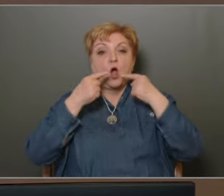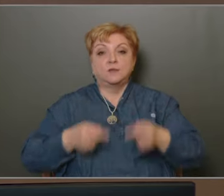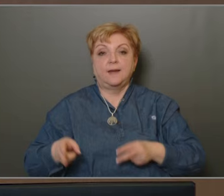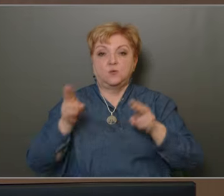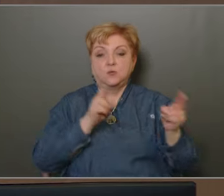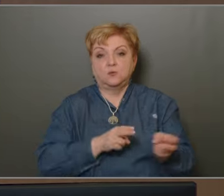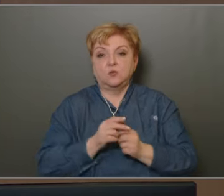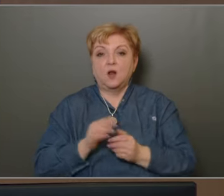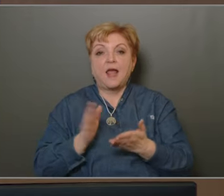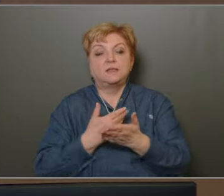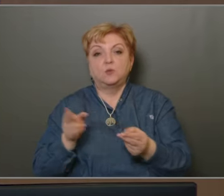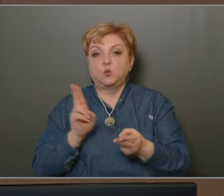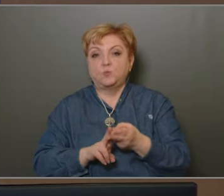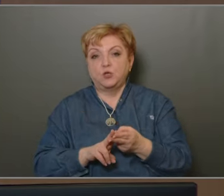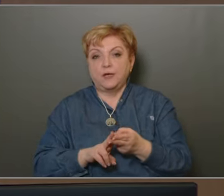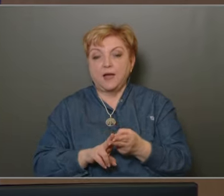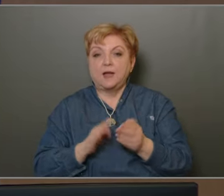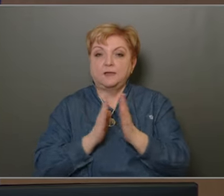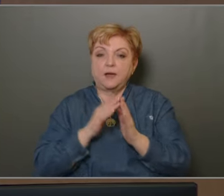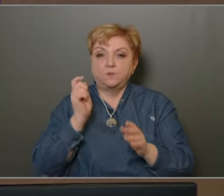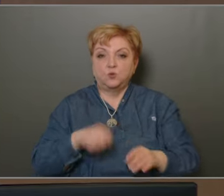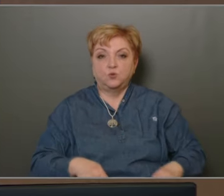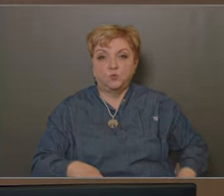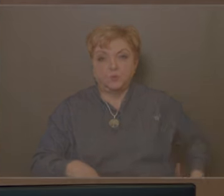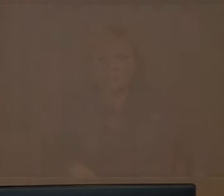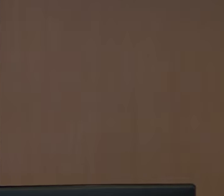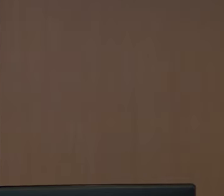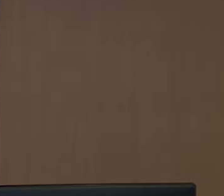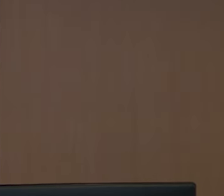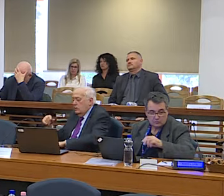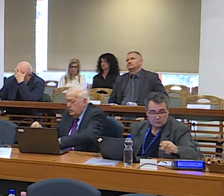határozathozatóra kerül sor egyszerű többséggel kell döntenünk, kérem döntsünk.